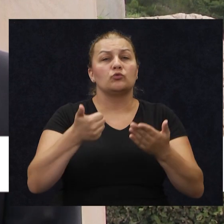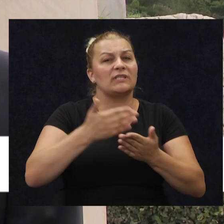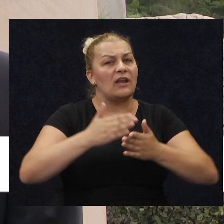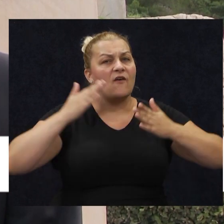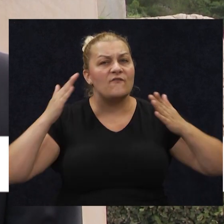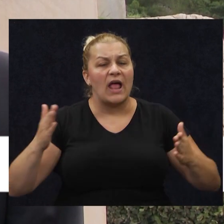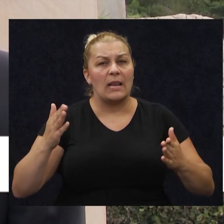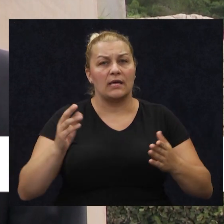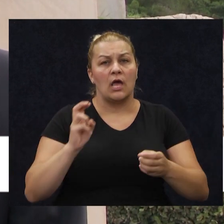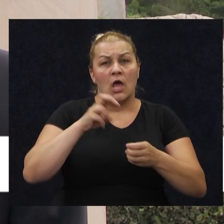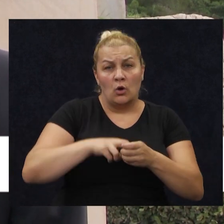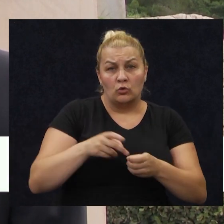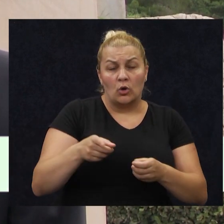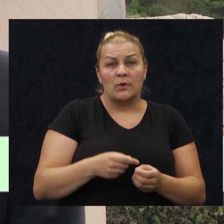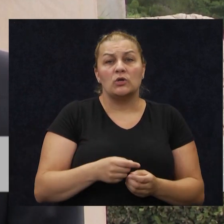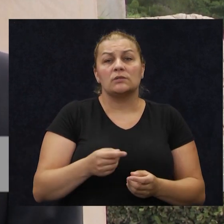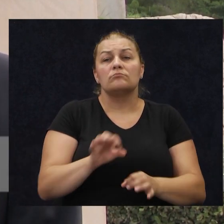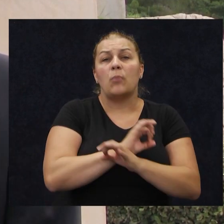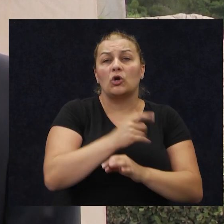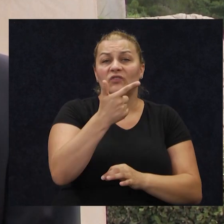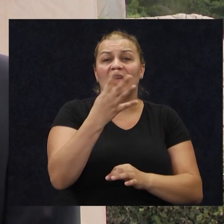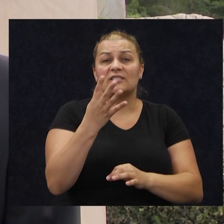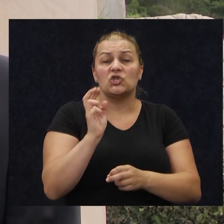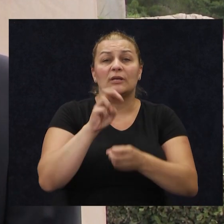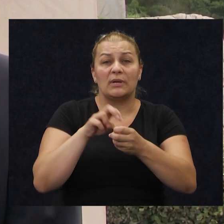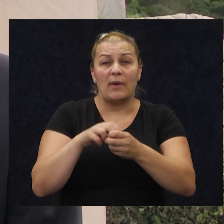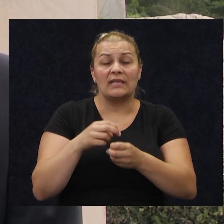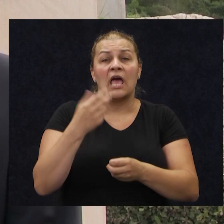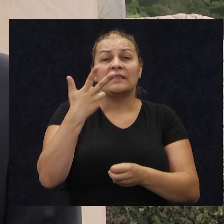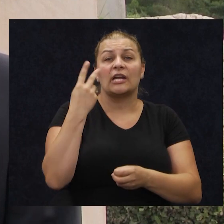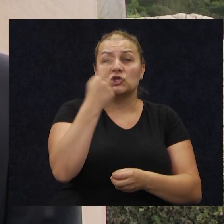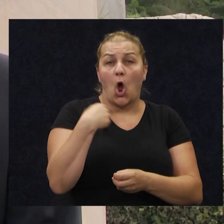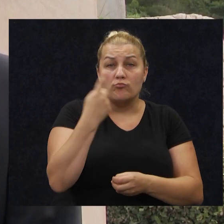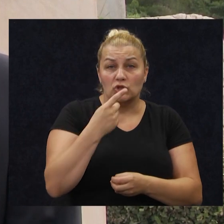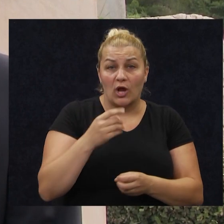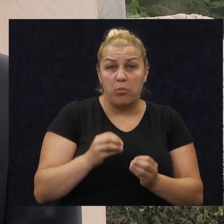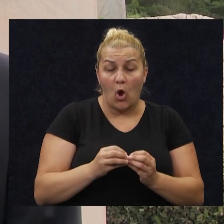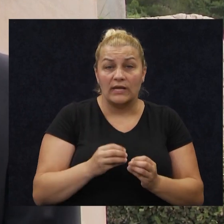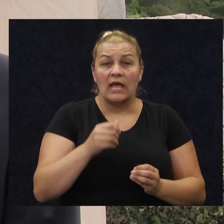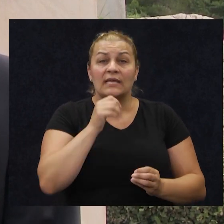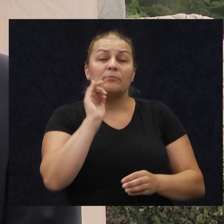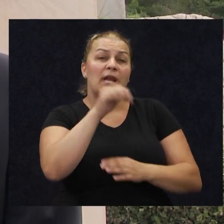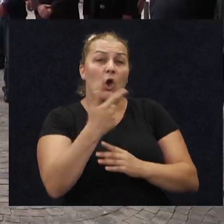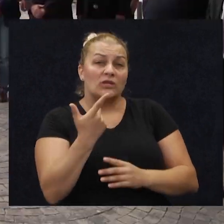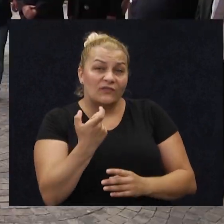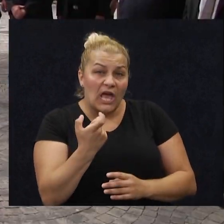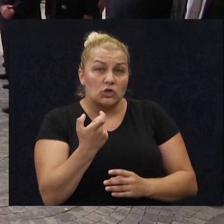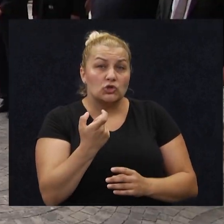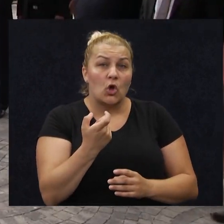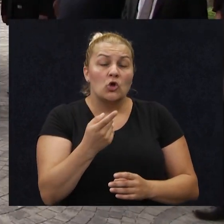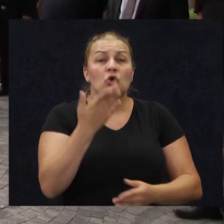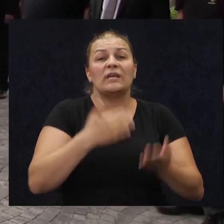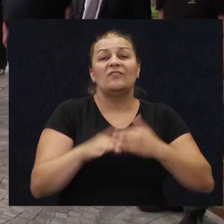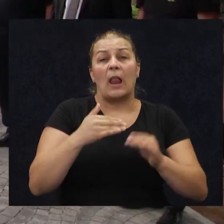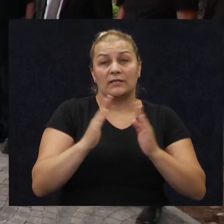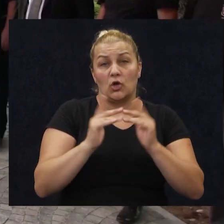obol. Poginula je 24 pripadnika treće Omiške bojne i preko 200 ih su imali lidi